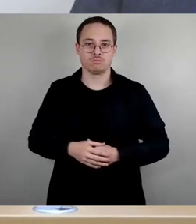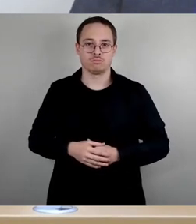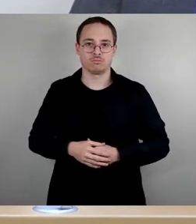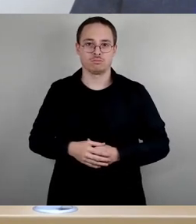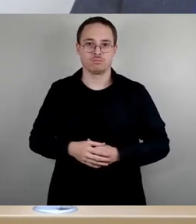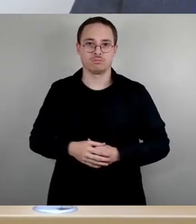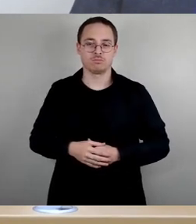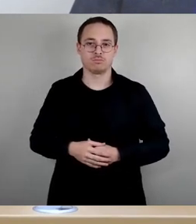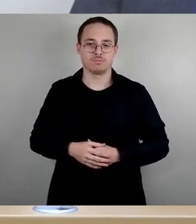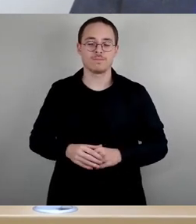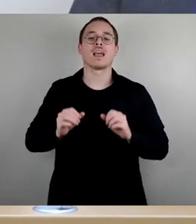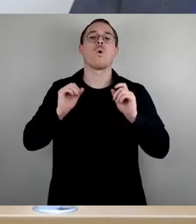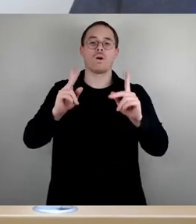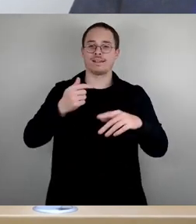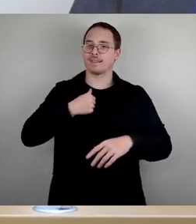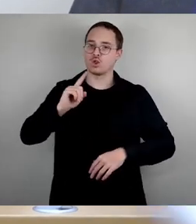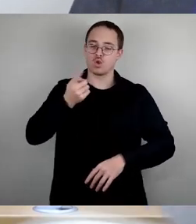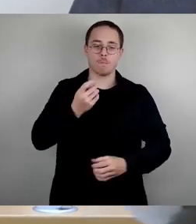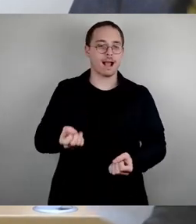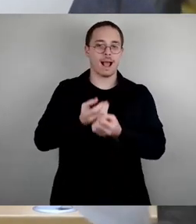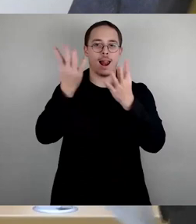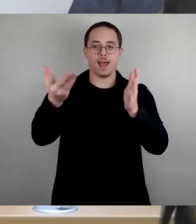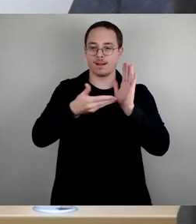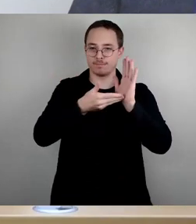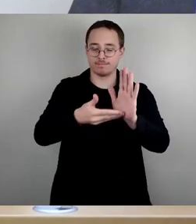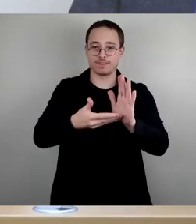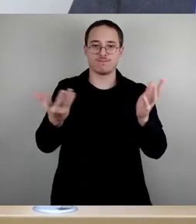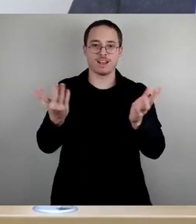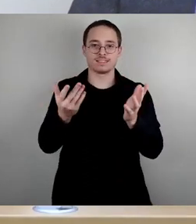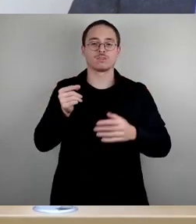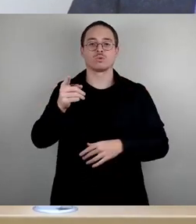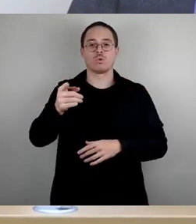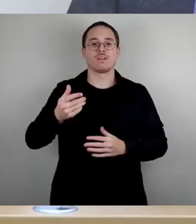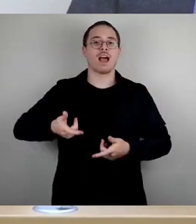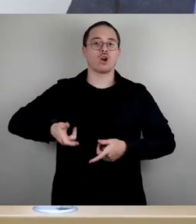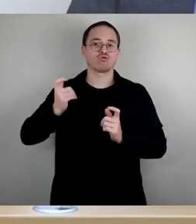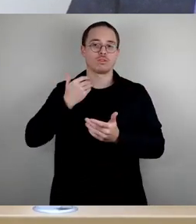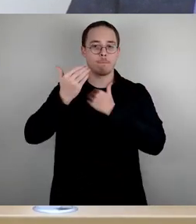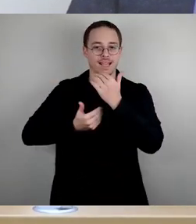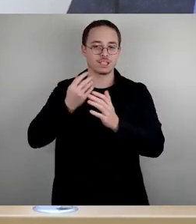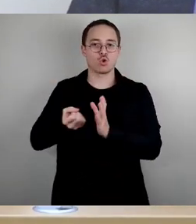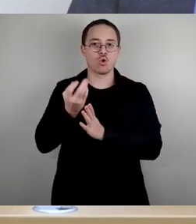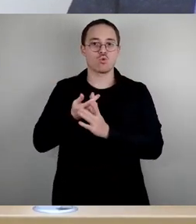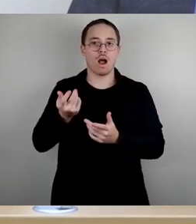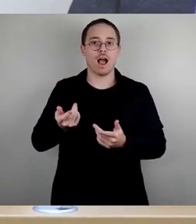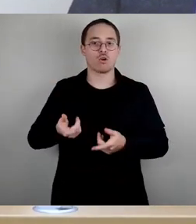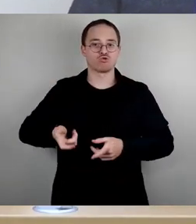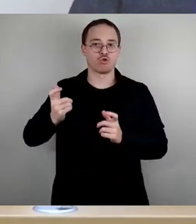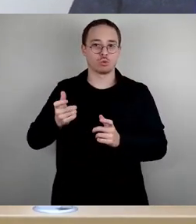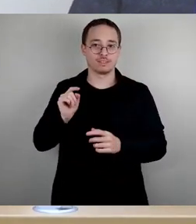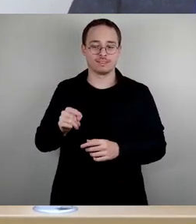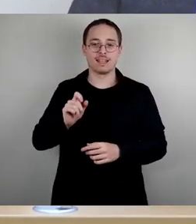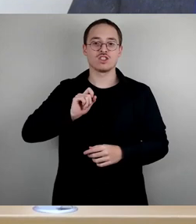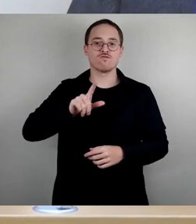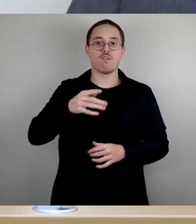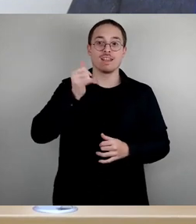Gut, um das nochmal klarzustehen, fehlt dafür ein Ausschussbericht aus dem Kulturausschuss. Dort wurde mit 12 Ja, 0